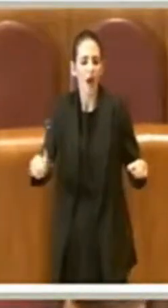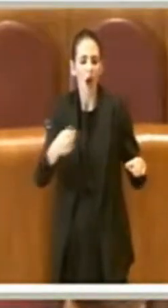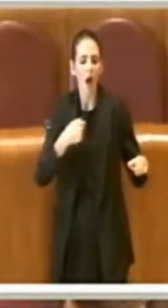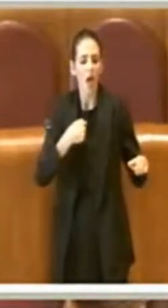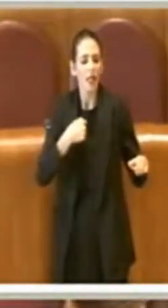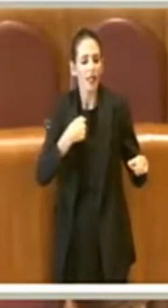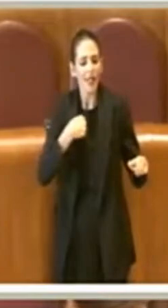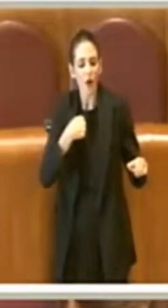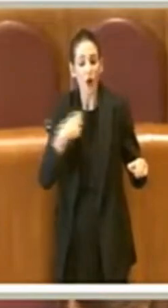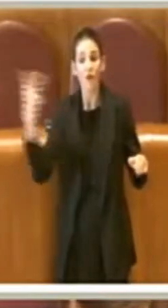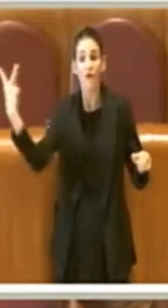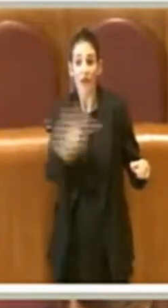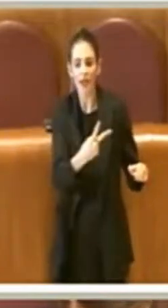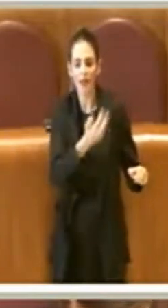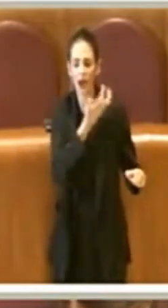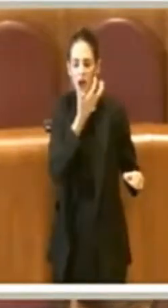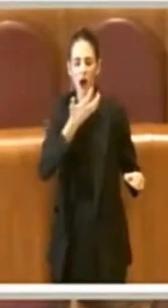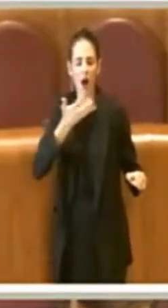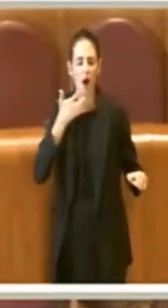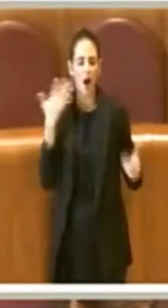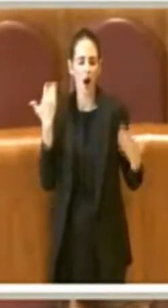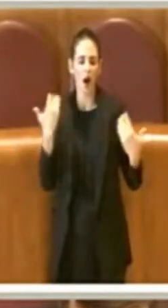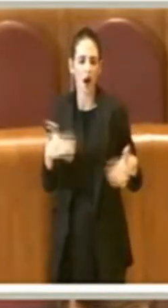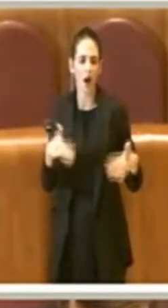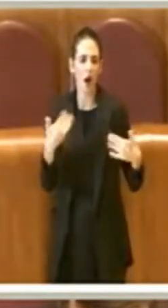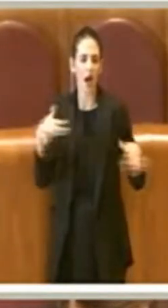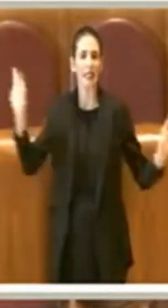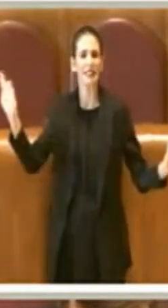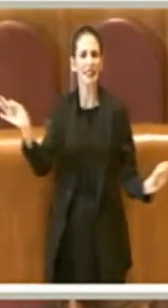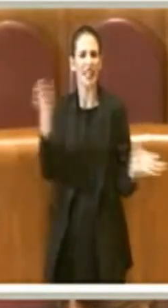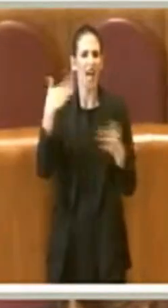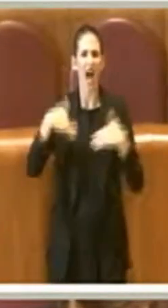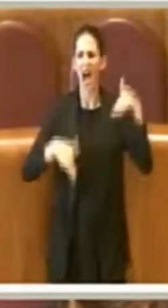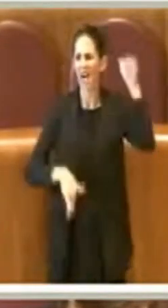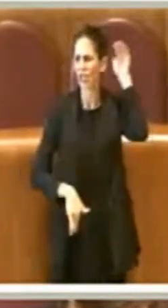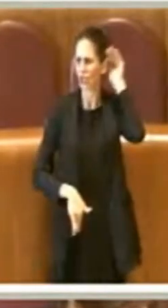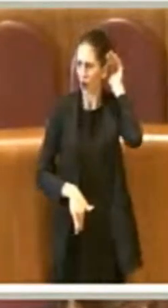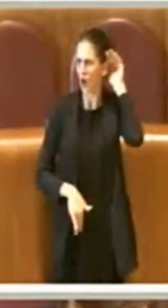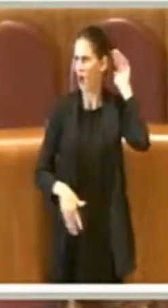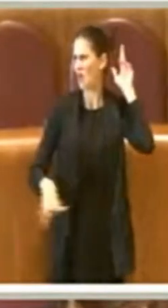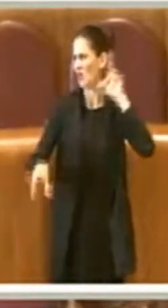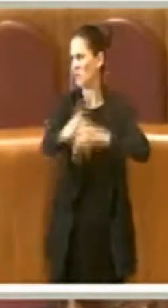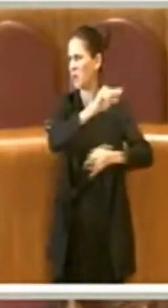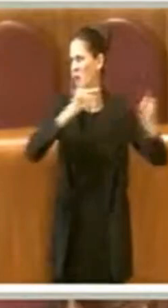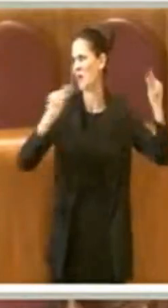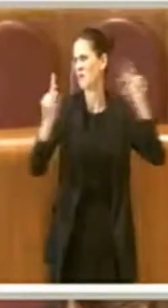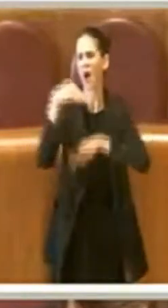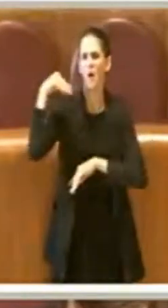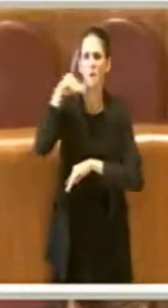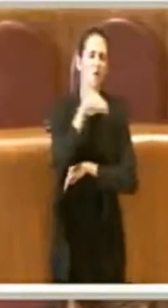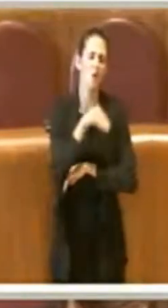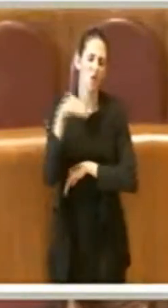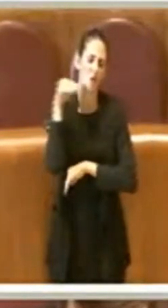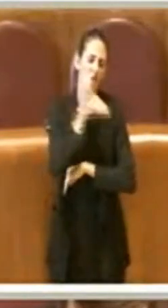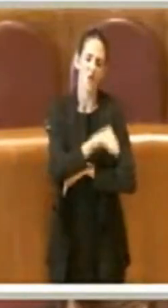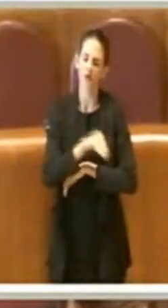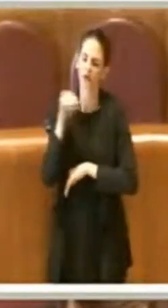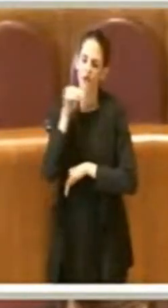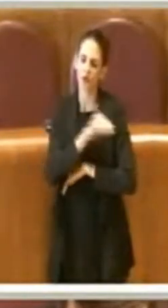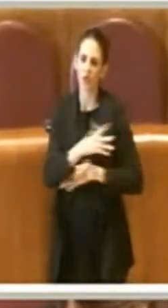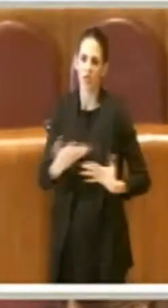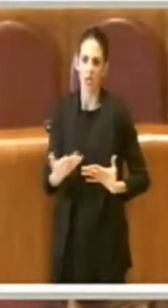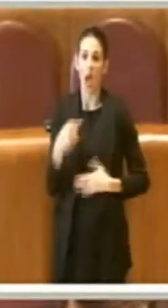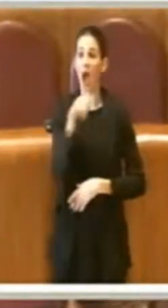della verità e quando sento delle panzane raccontate e reiterate dal Consigliere